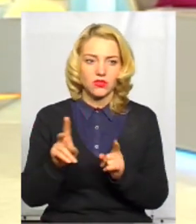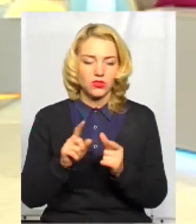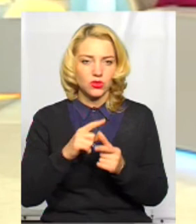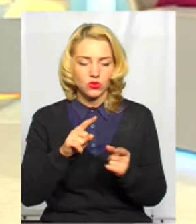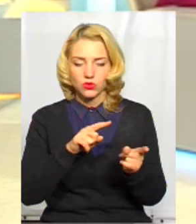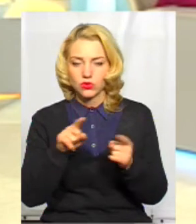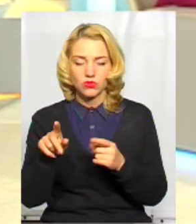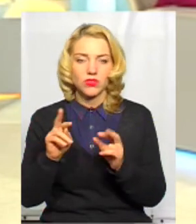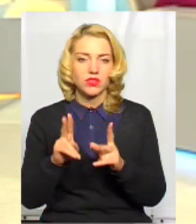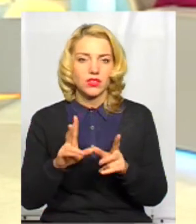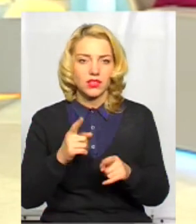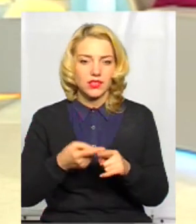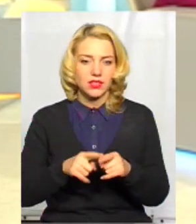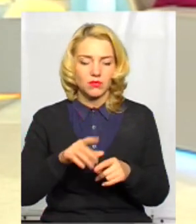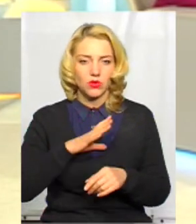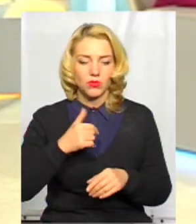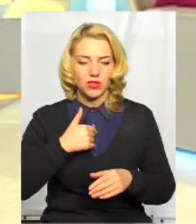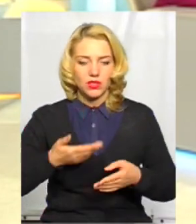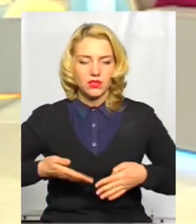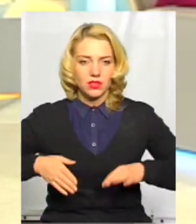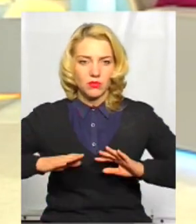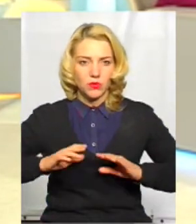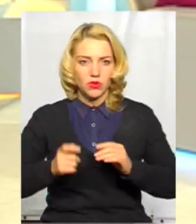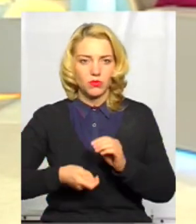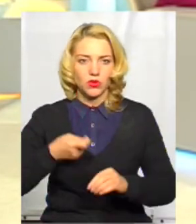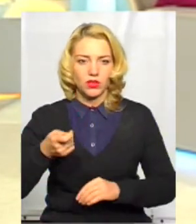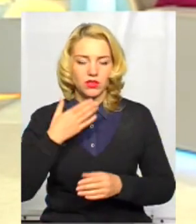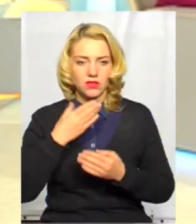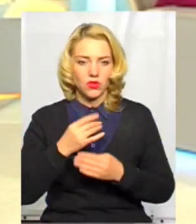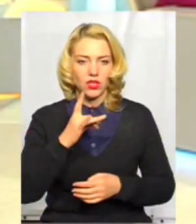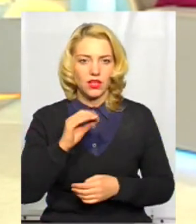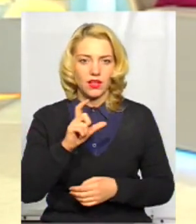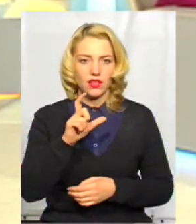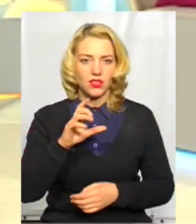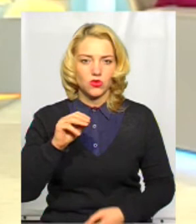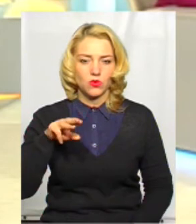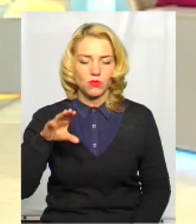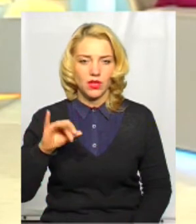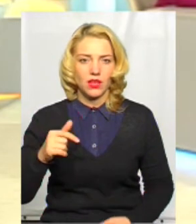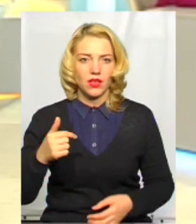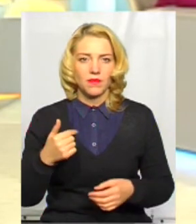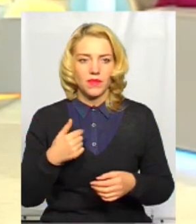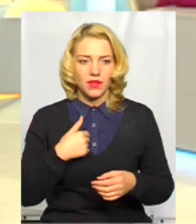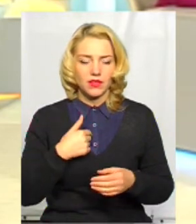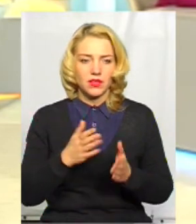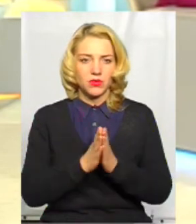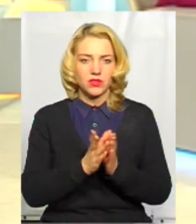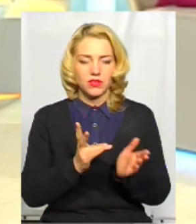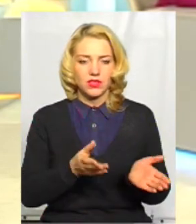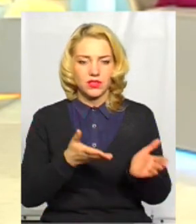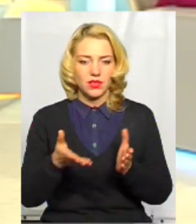зорієнтував? Як це було? Мені запропонували подати своє резюме. Я його подав. Мене запросили на співбесіду. А хто запропонував?